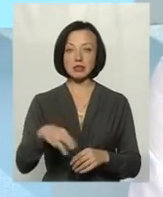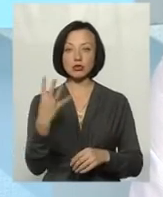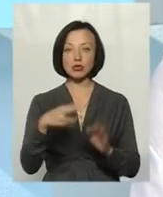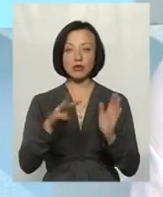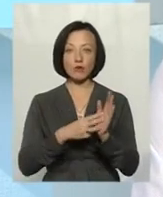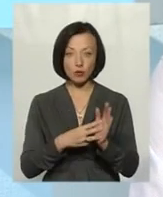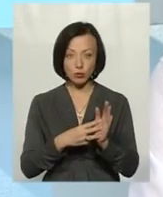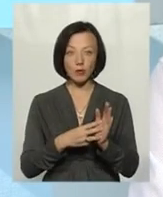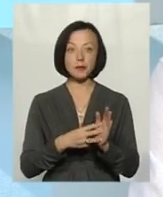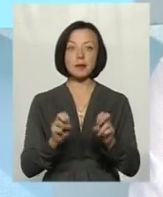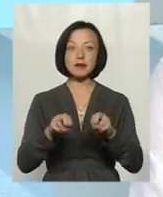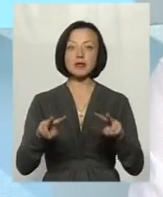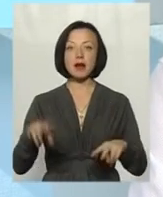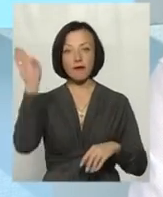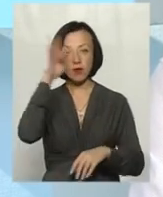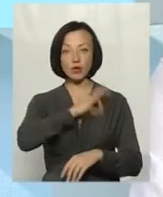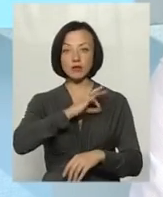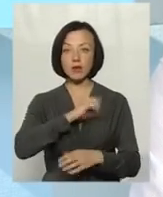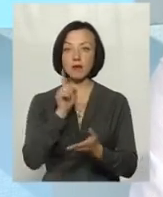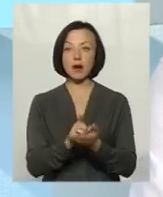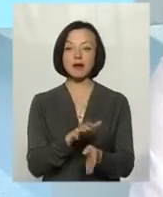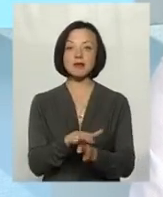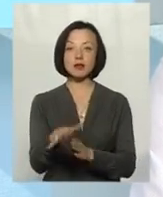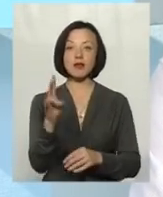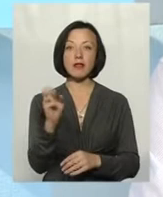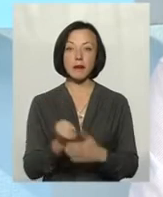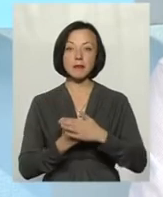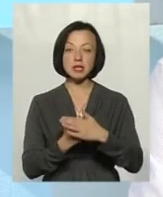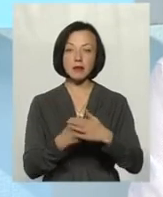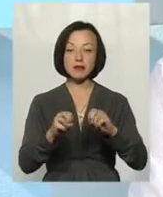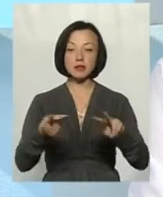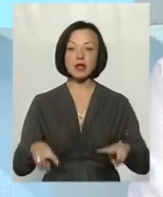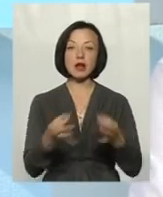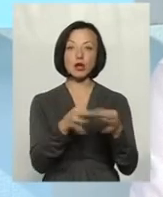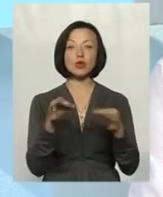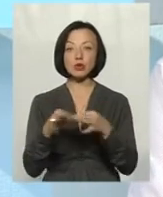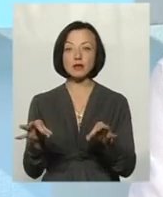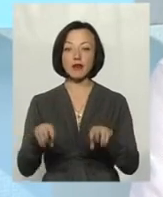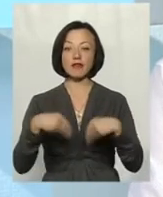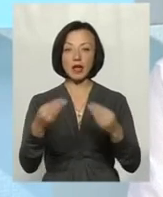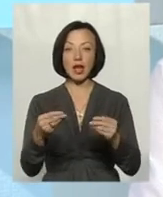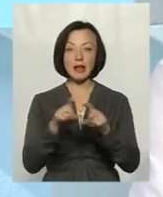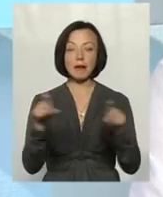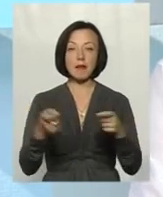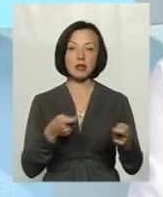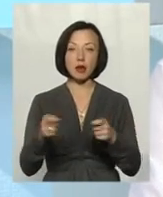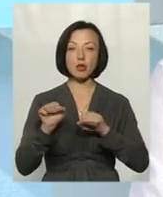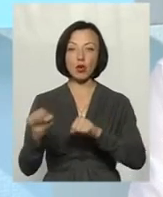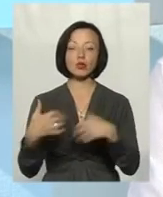водного кодексу. Спеціальне водокористування має здійснюватися на підставі спеціальних дозвілів, які видає Департамент